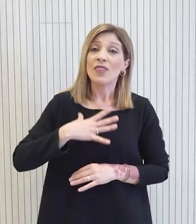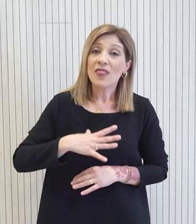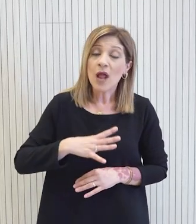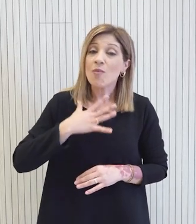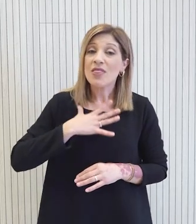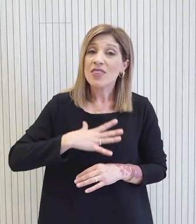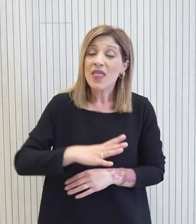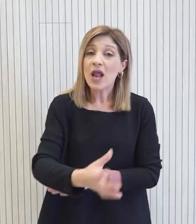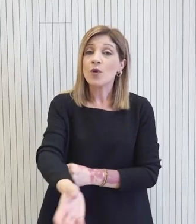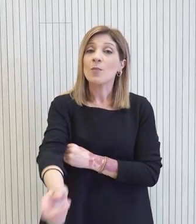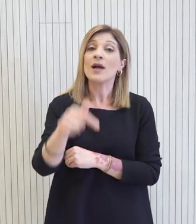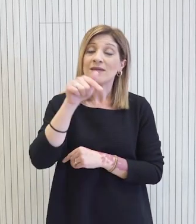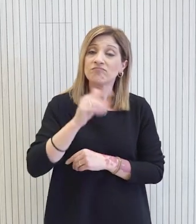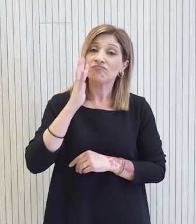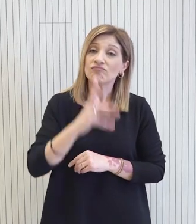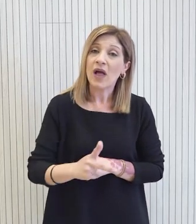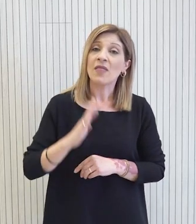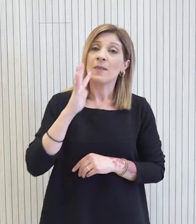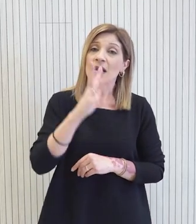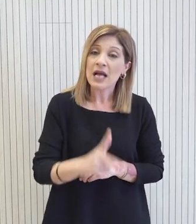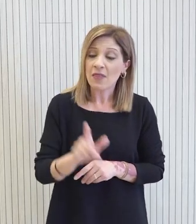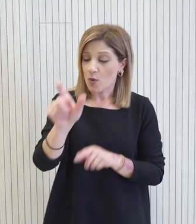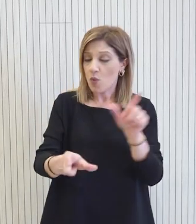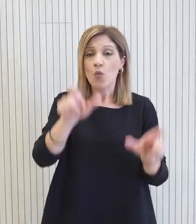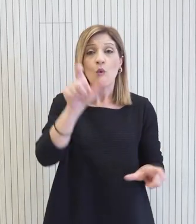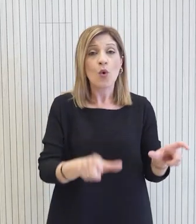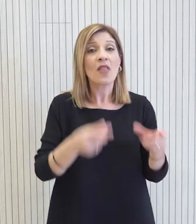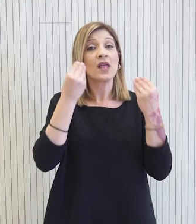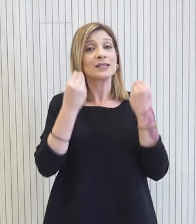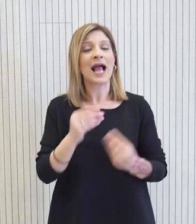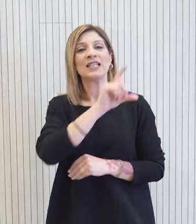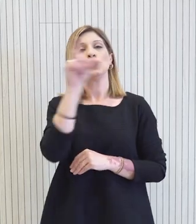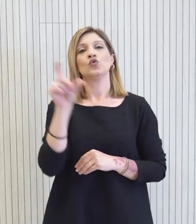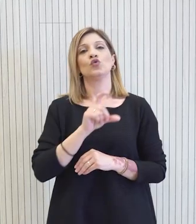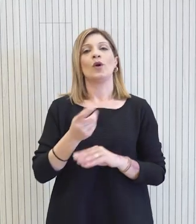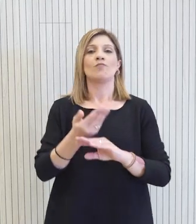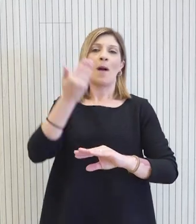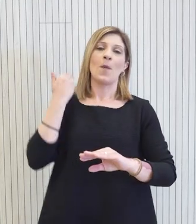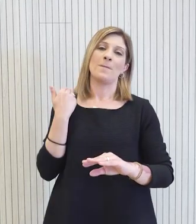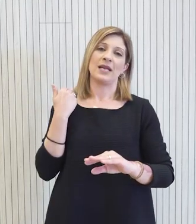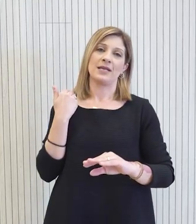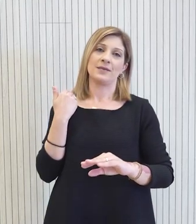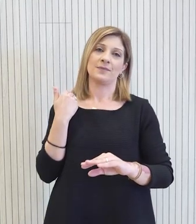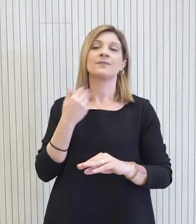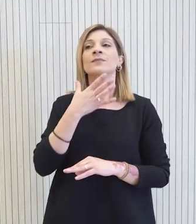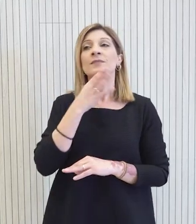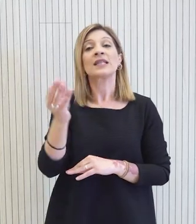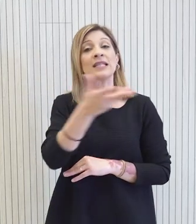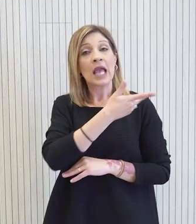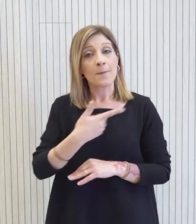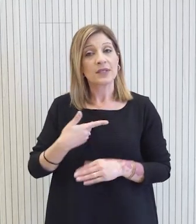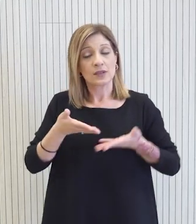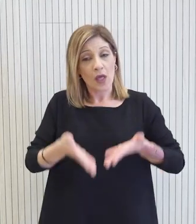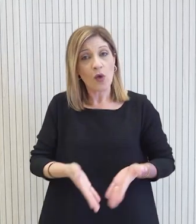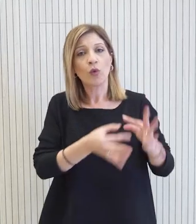μεταρρύθμιση είναι η καθημερινότητα του κάθε συμπολίτη μας να είναι καλύτερη από το προηγούμενο μοντέλο το οποίο υπήρχε και θα είμαστε εδώ, σε